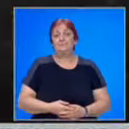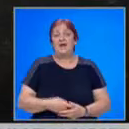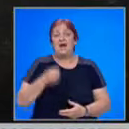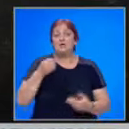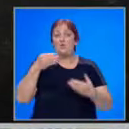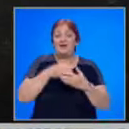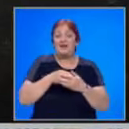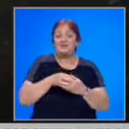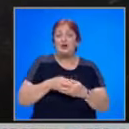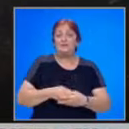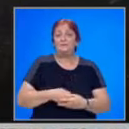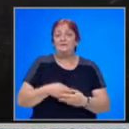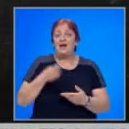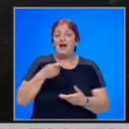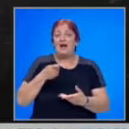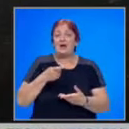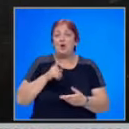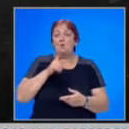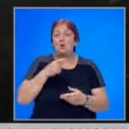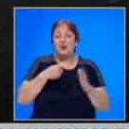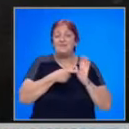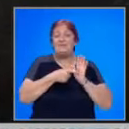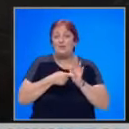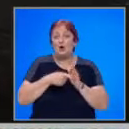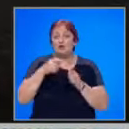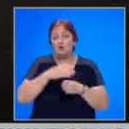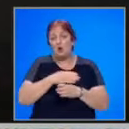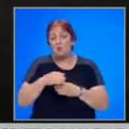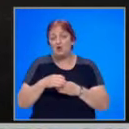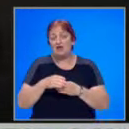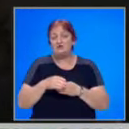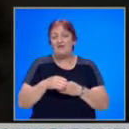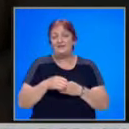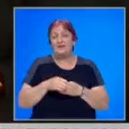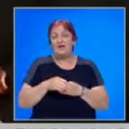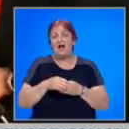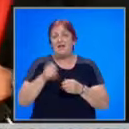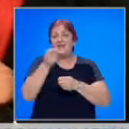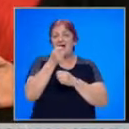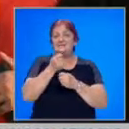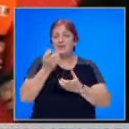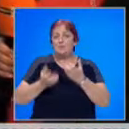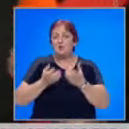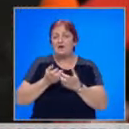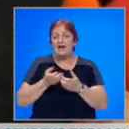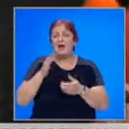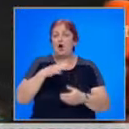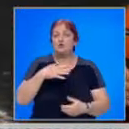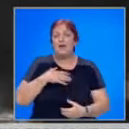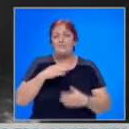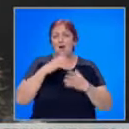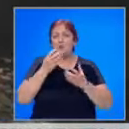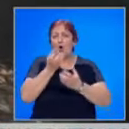Добър вечер, колеги. Както можем да ви покажем, тук продължават да гъсят пожари. Още има